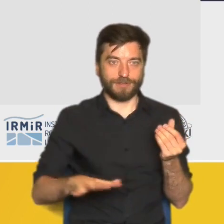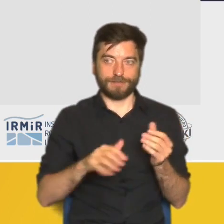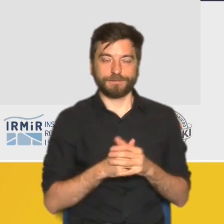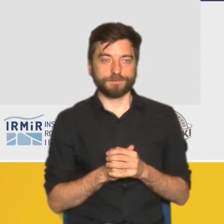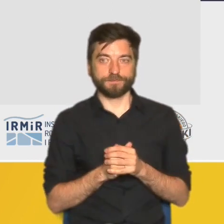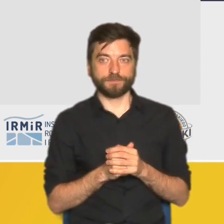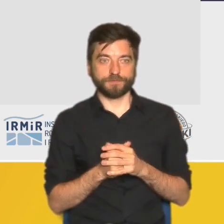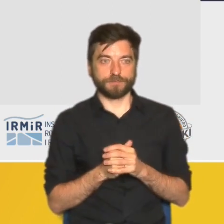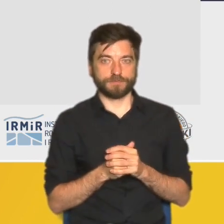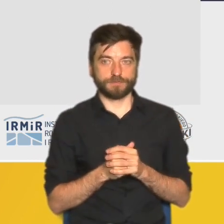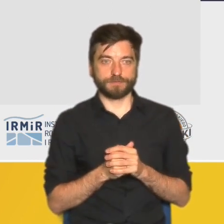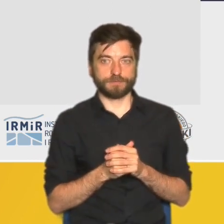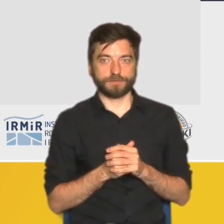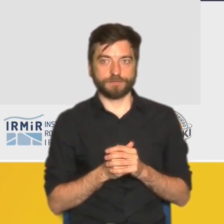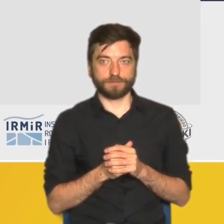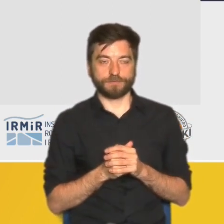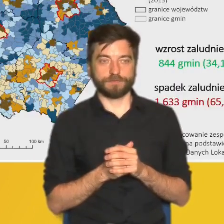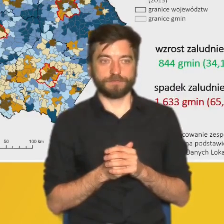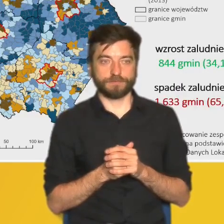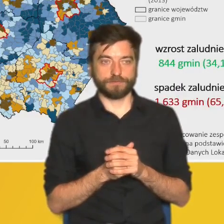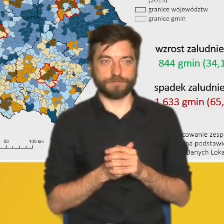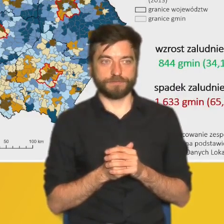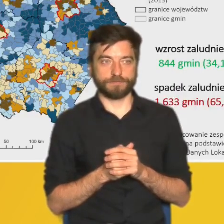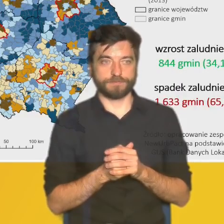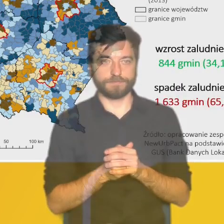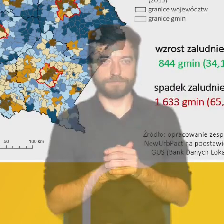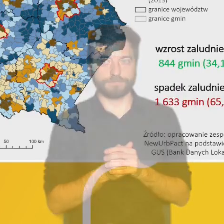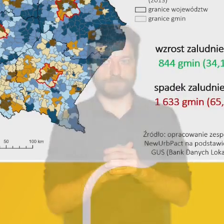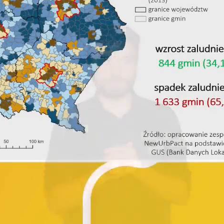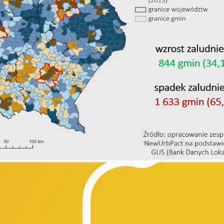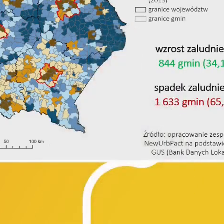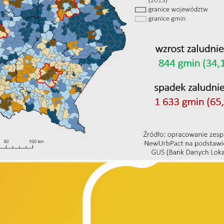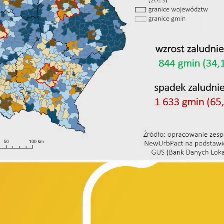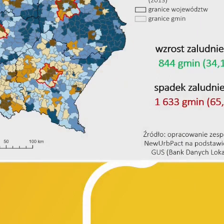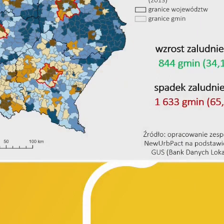Poprosiłbym o zmianę slajdu. Dziękuję.